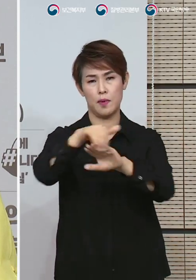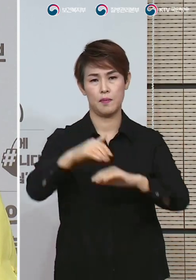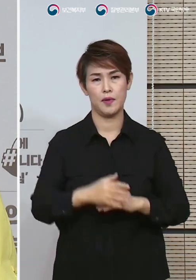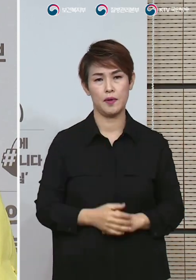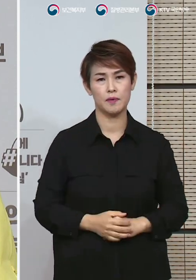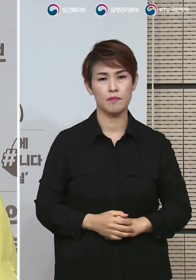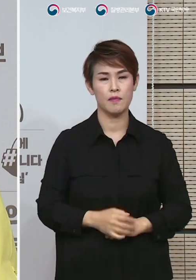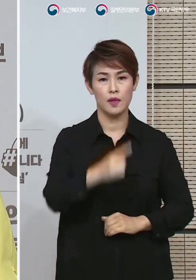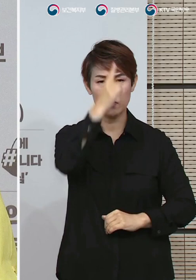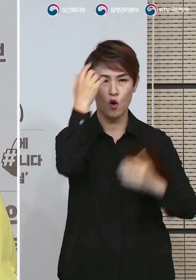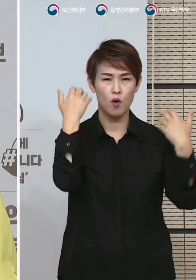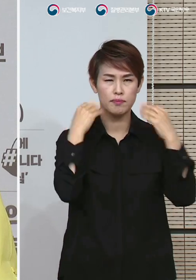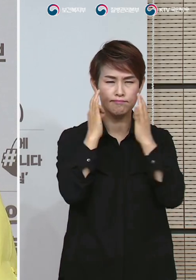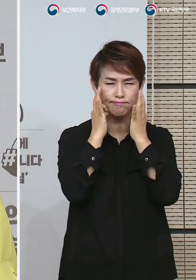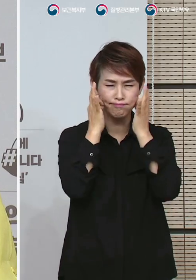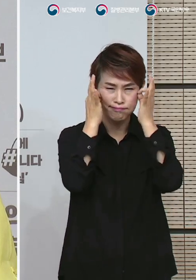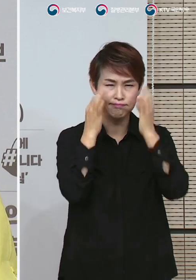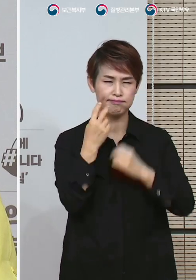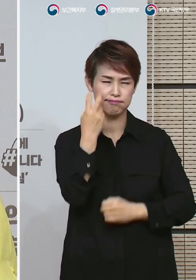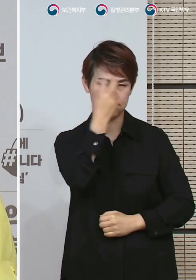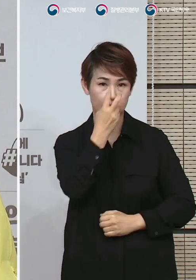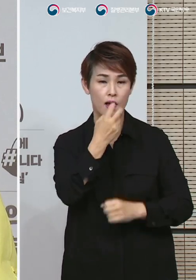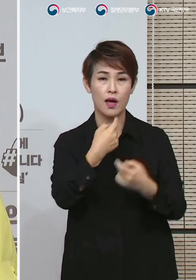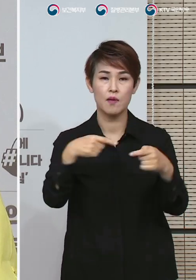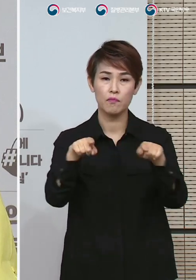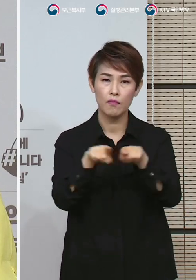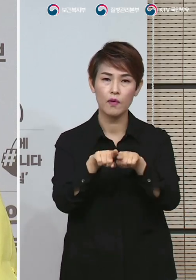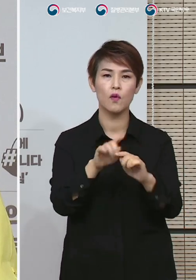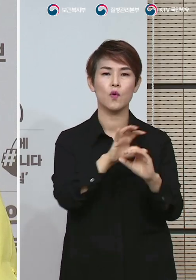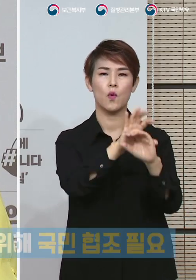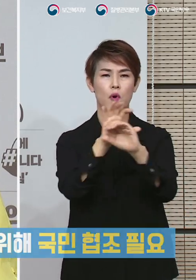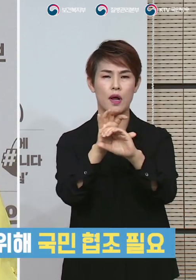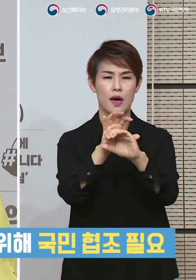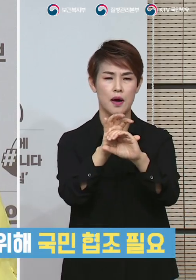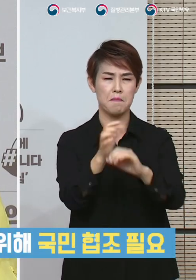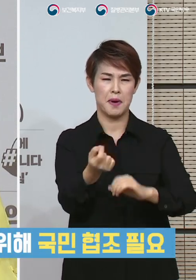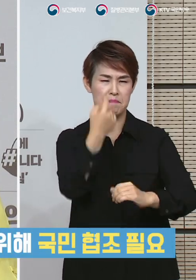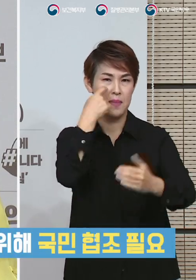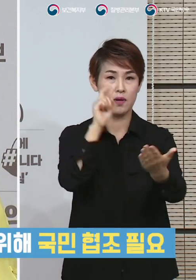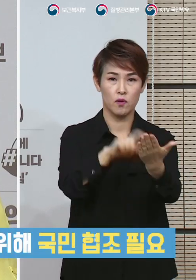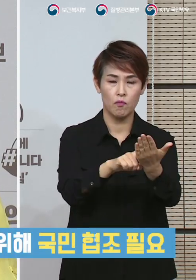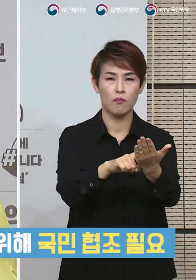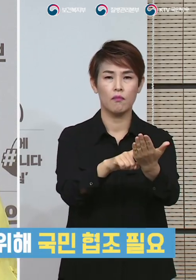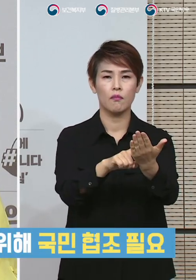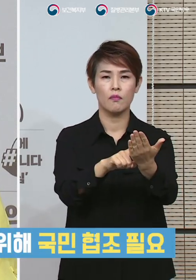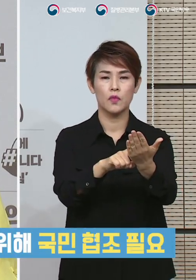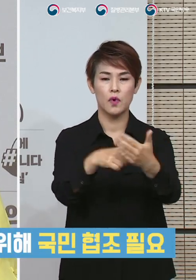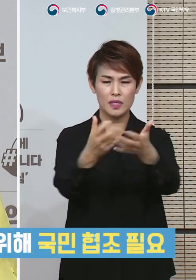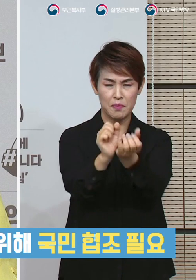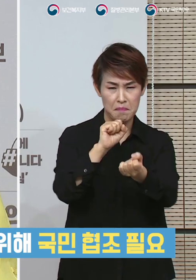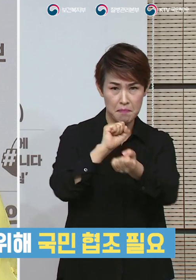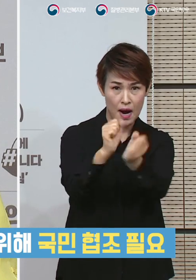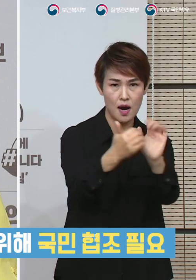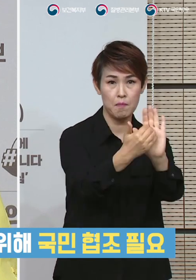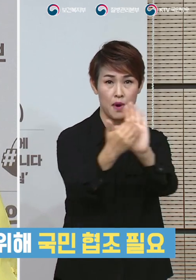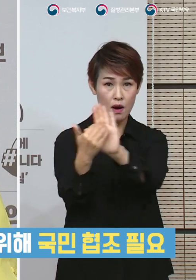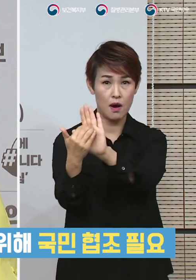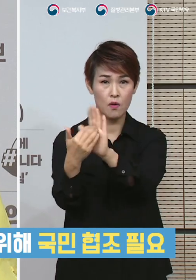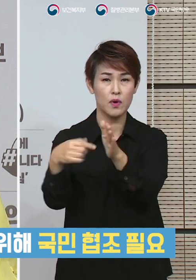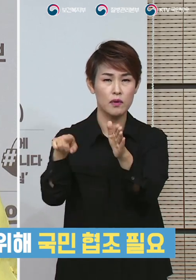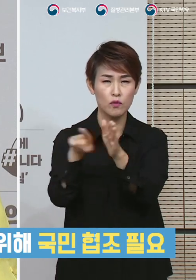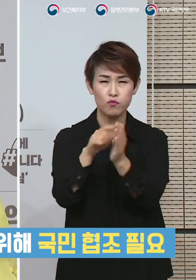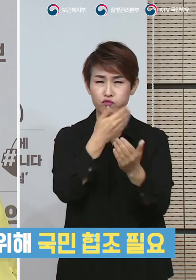방역당국의 이러한 감시 체계와 함께 코로나19 감염을 신속히 발견하고 집단 발생을 조기에 차단하는 데